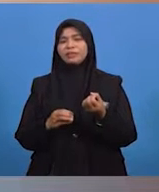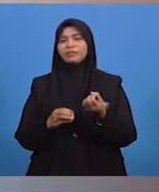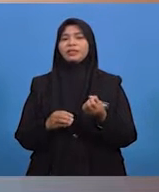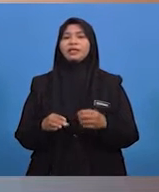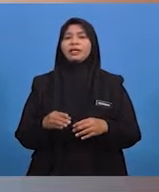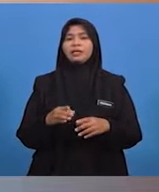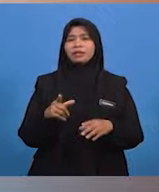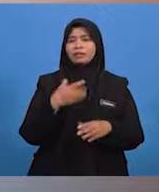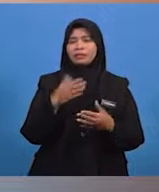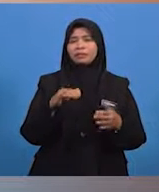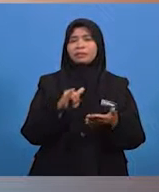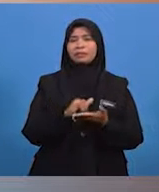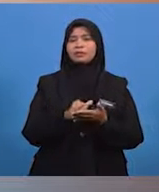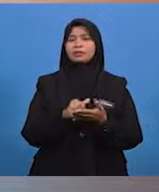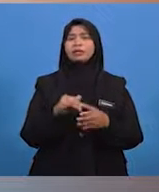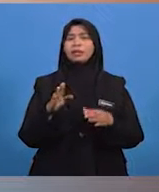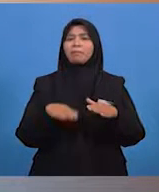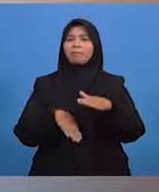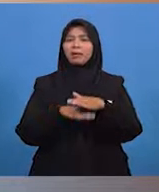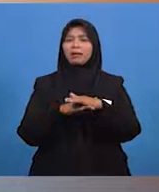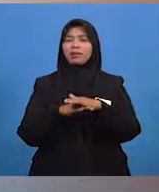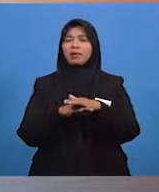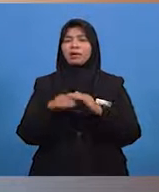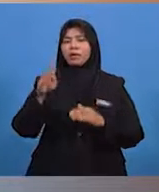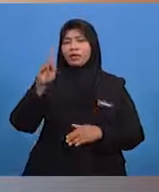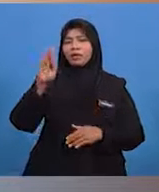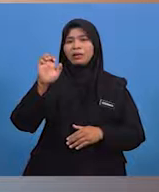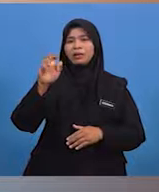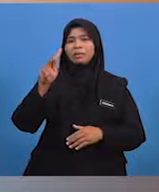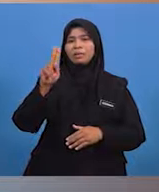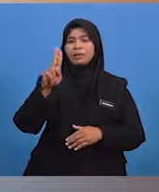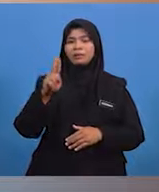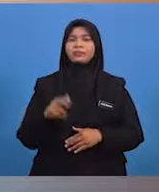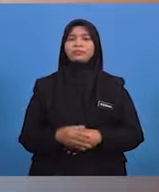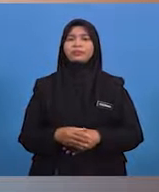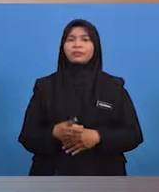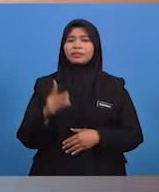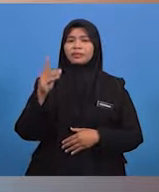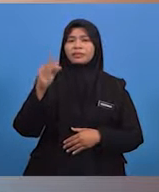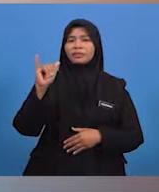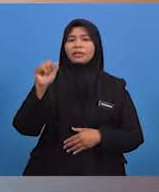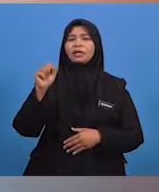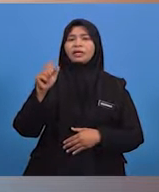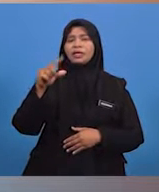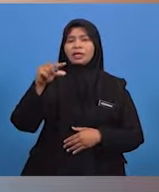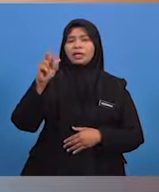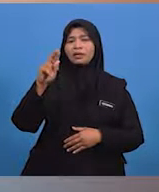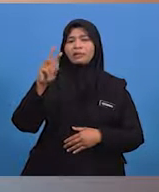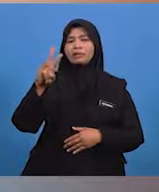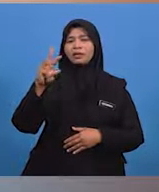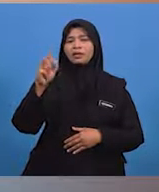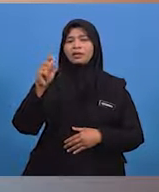lapisan di bawah masih berada dalam keadaan yang beku. Daya tarikan graviti bumi akan